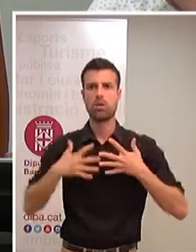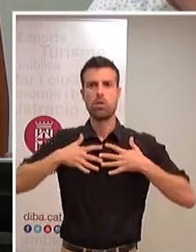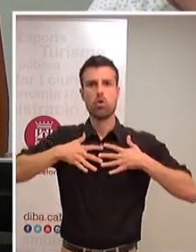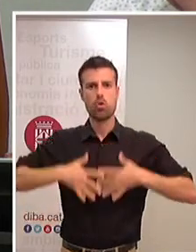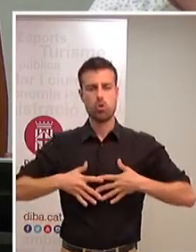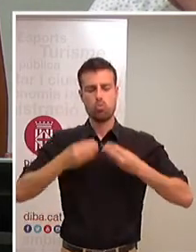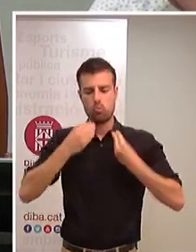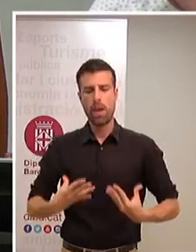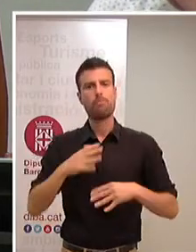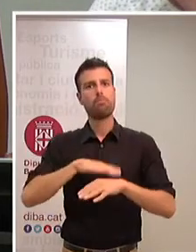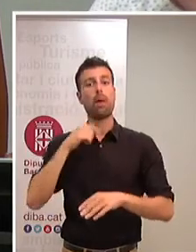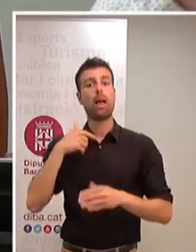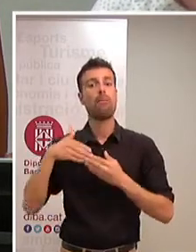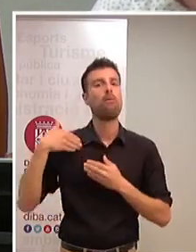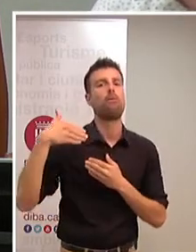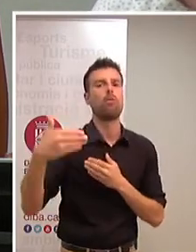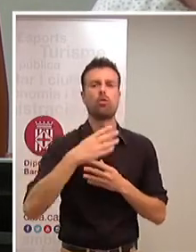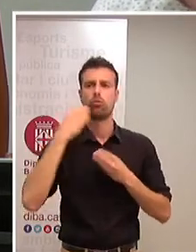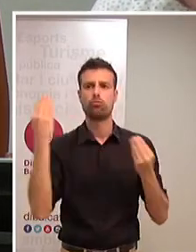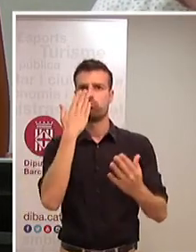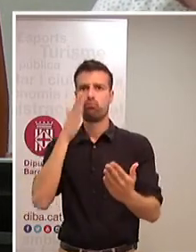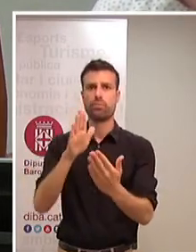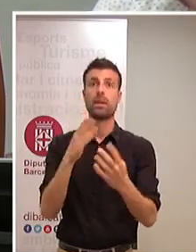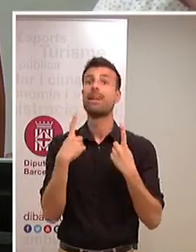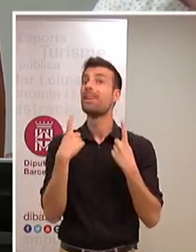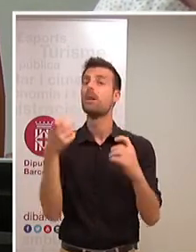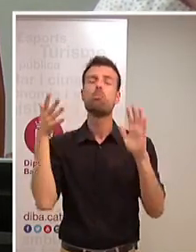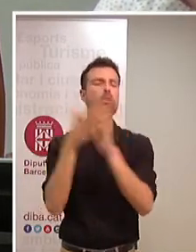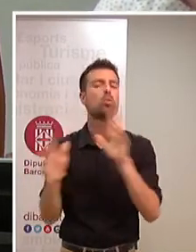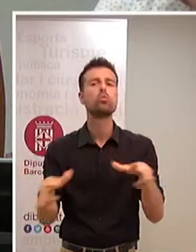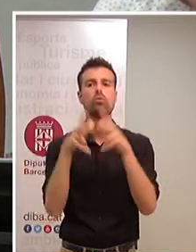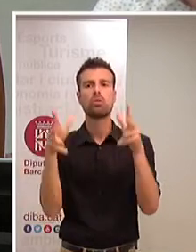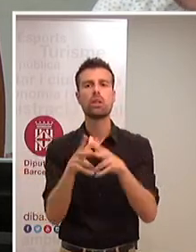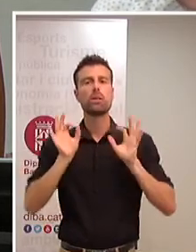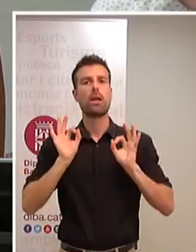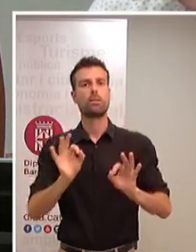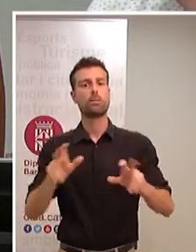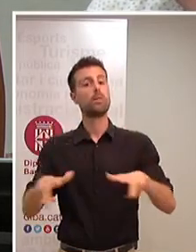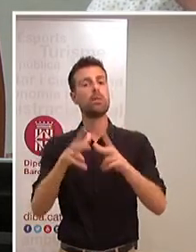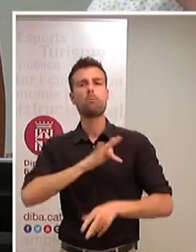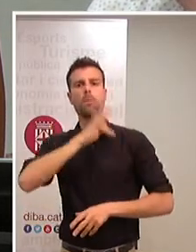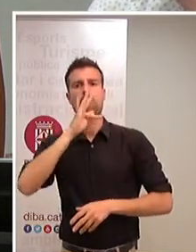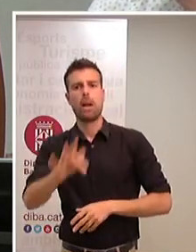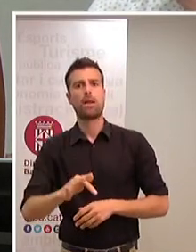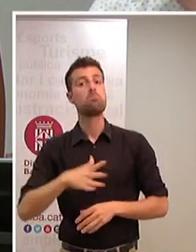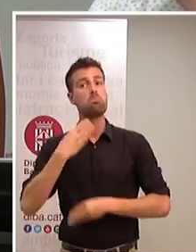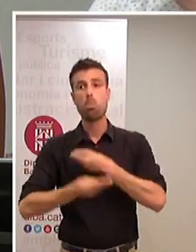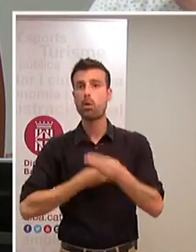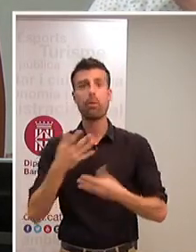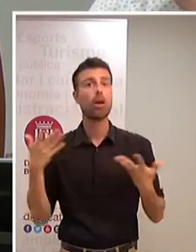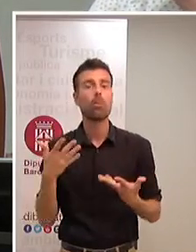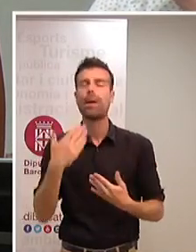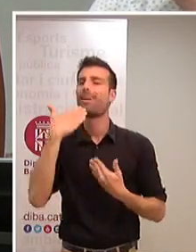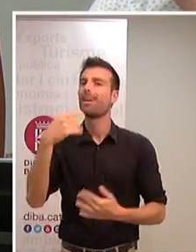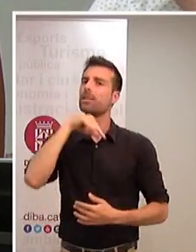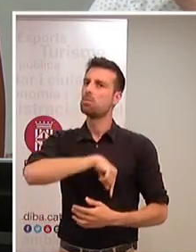per fer front a la intempèrie emocional ho necessitem com a societat la nostra societat ho mereix i això ho podem fer des dels valors